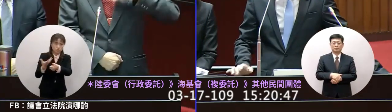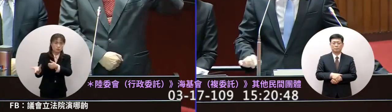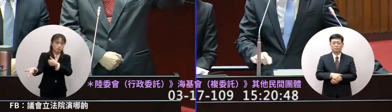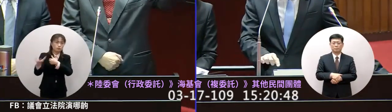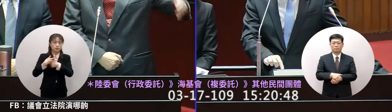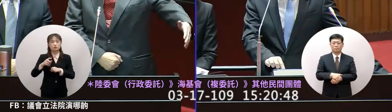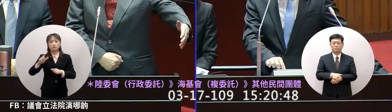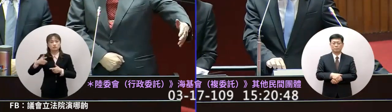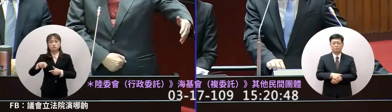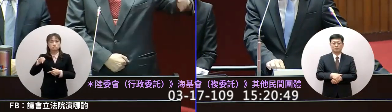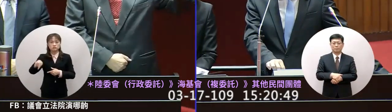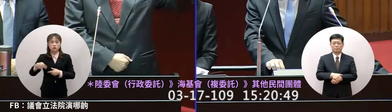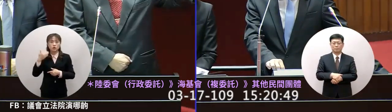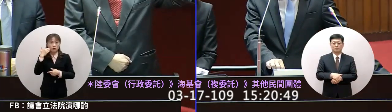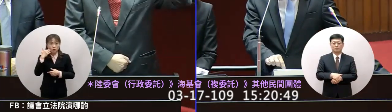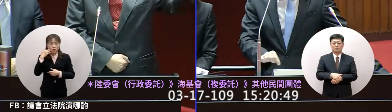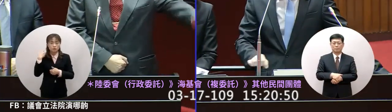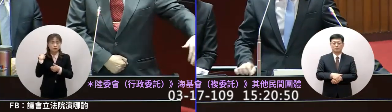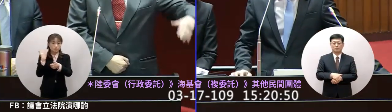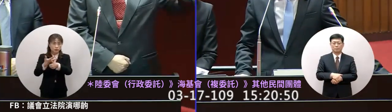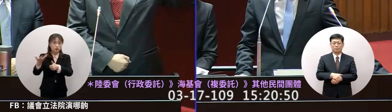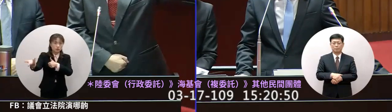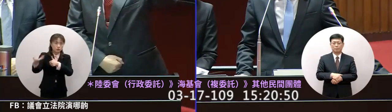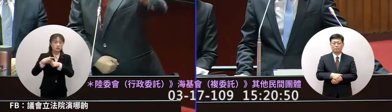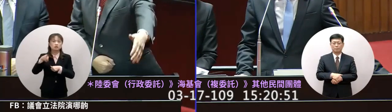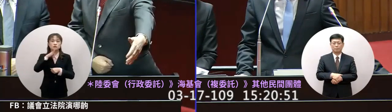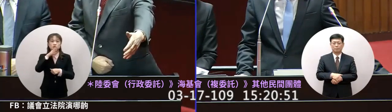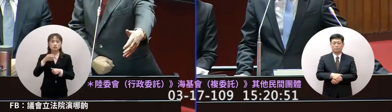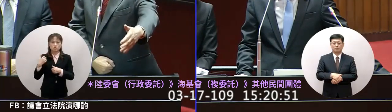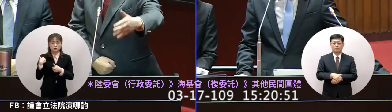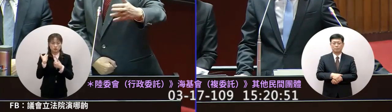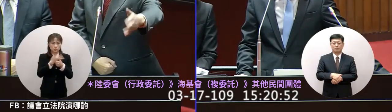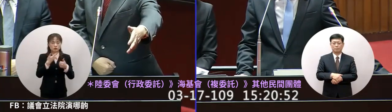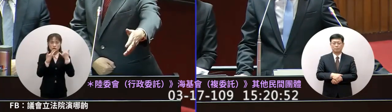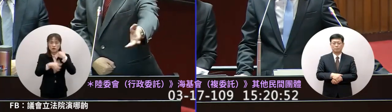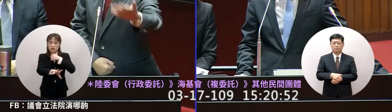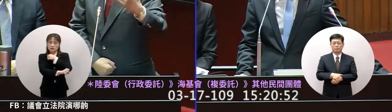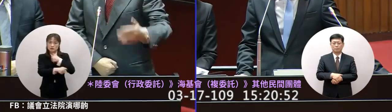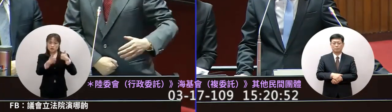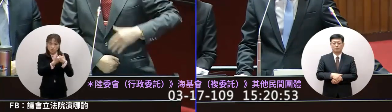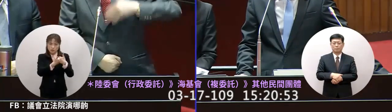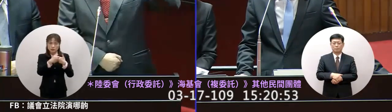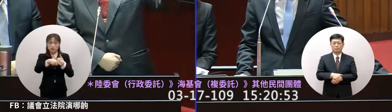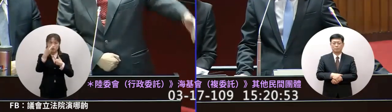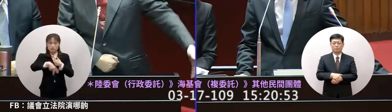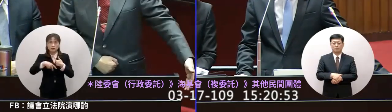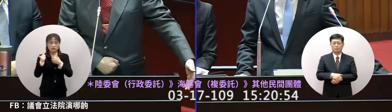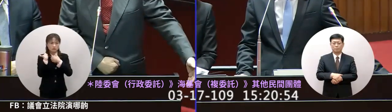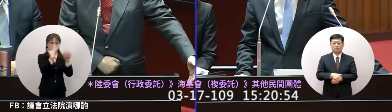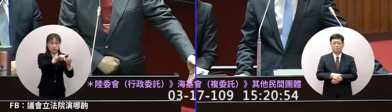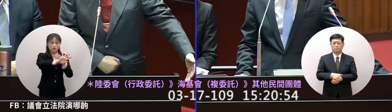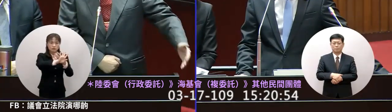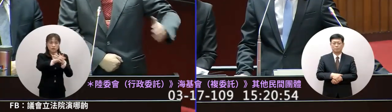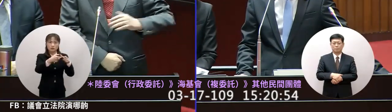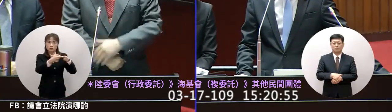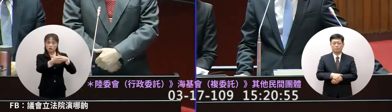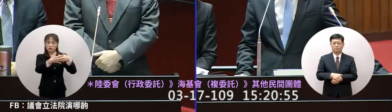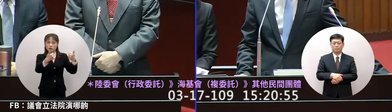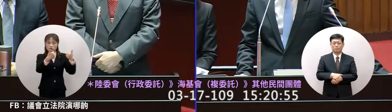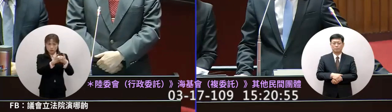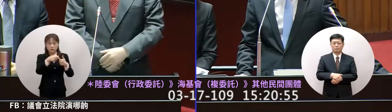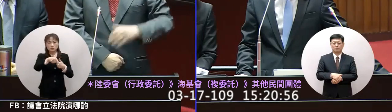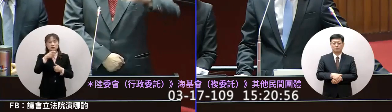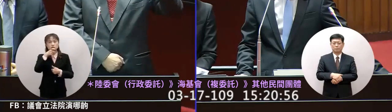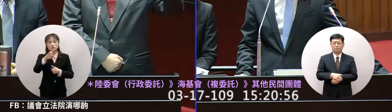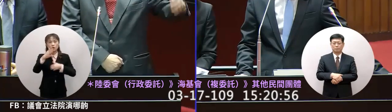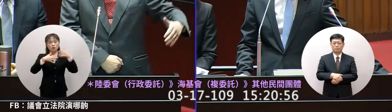是我們委託海基會海基會再委託某一個公協會這個才叫付委託在